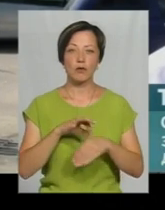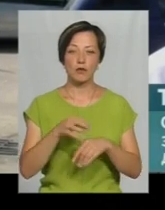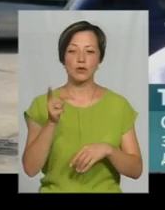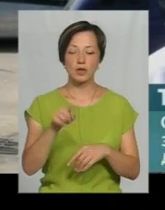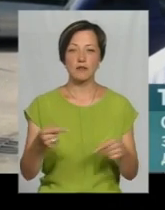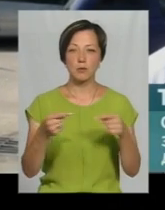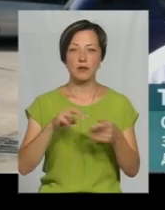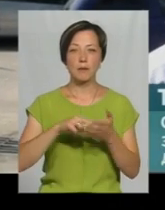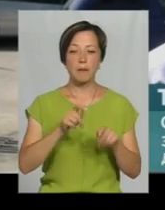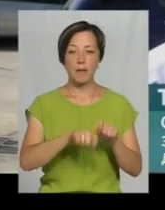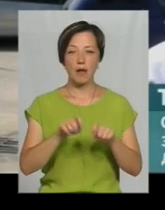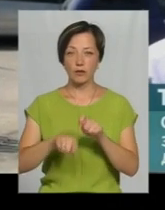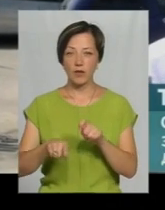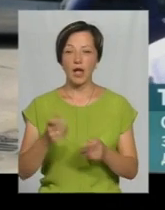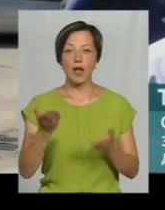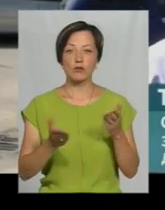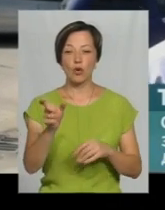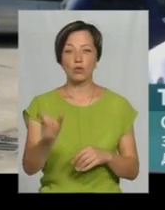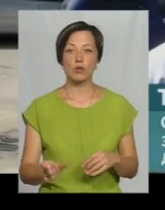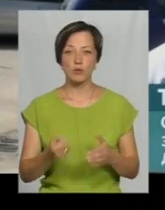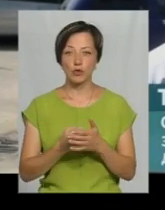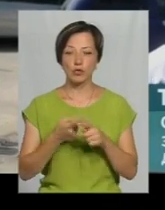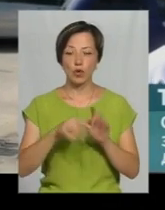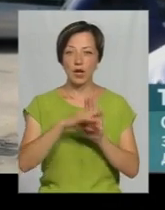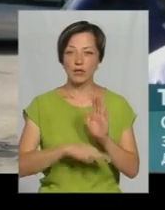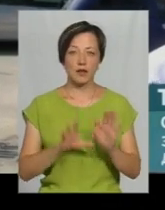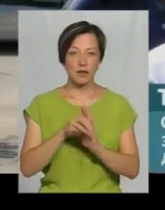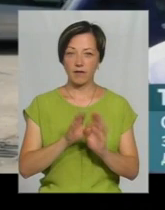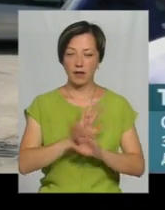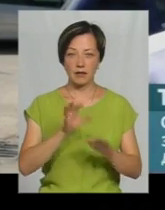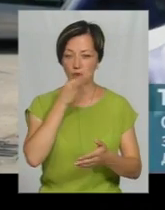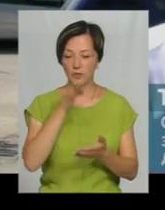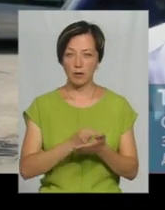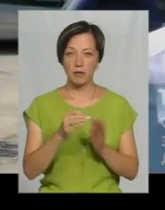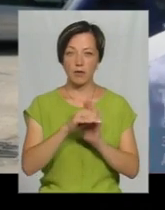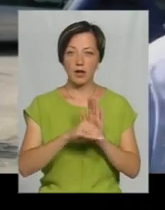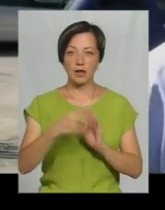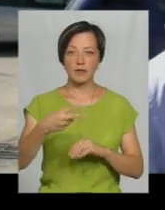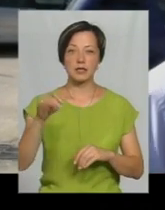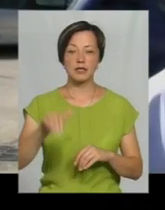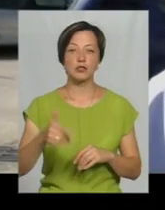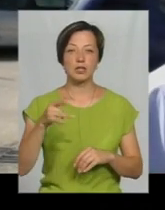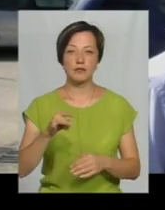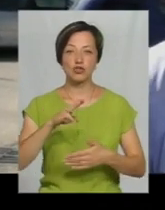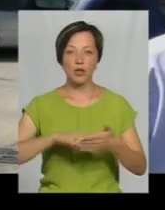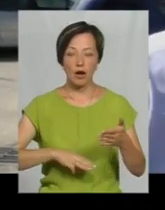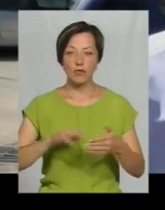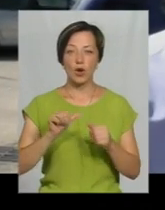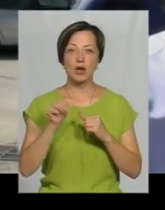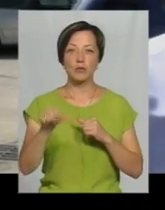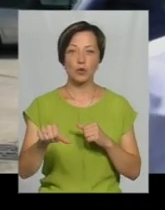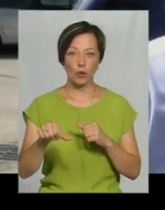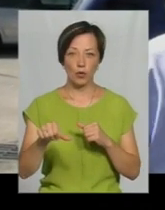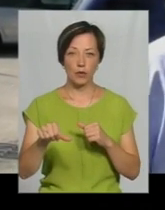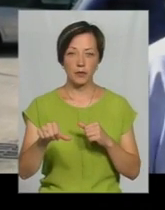відповідні перевірки планові. Якщо особа до цього реєстру не внесена, вона несе відповідальність порядку 20 тисяч гривень штрафу. Крім того,